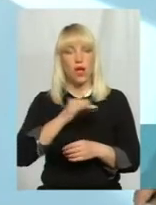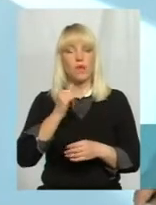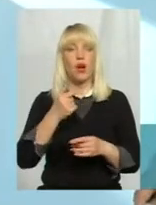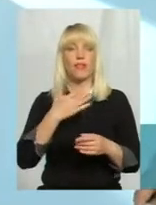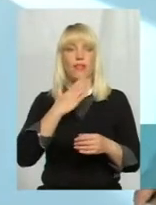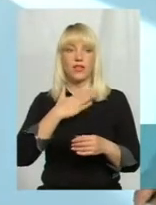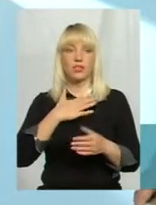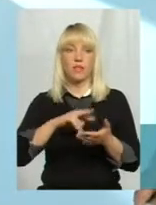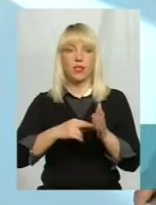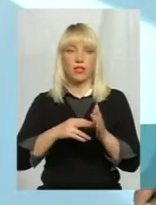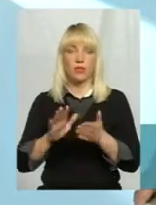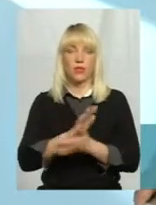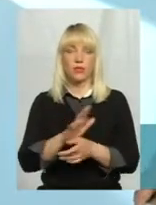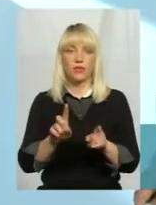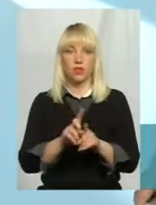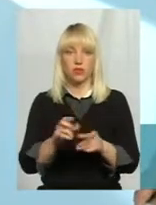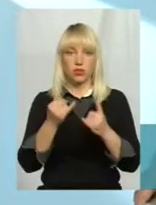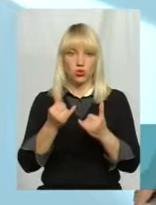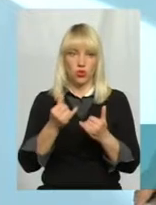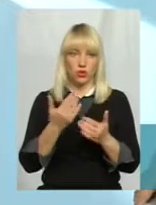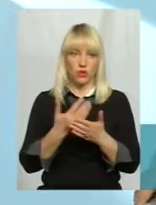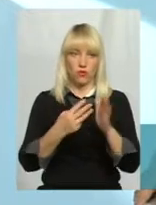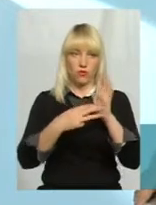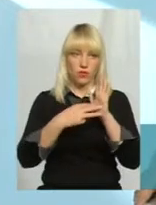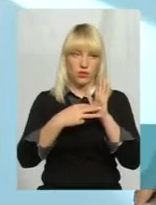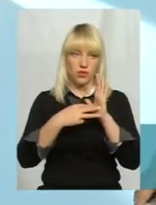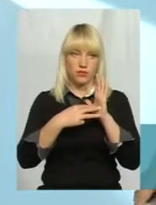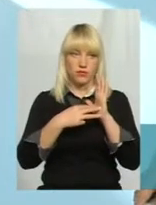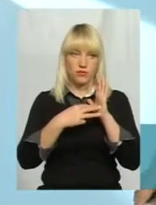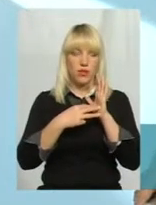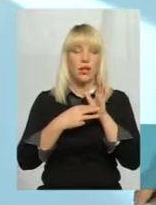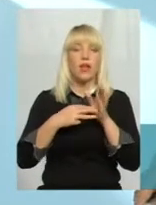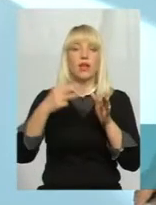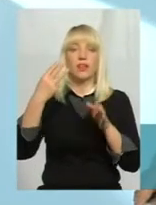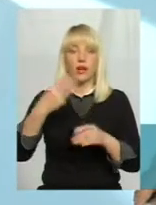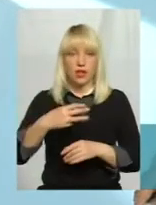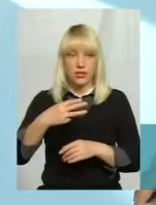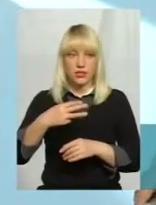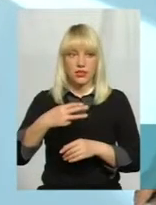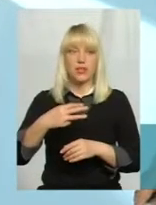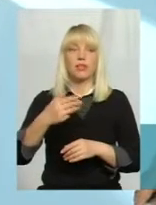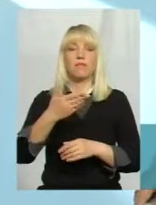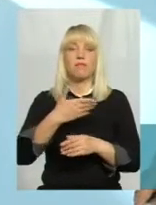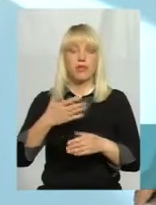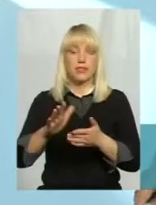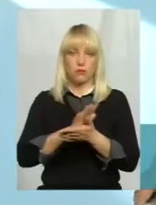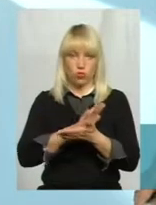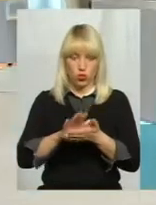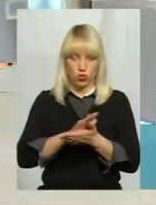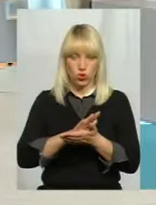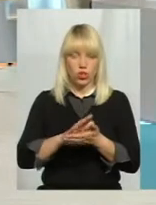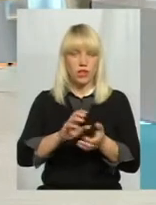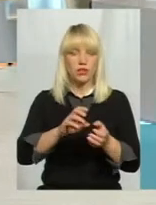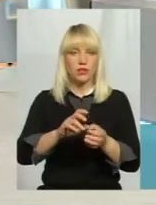наче, план промивки такий. Сьогодні десь о 8 годині 30 хвилин ми спустошуємо мережі, тобто